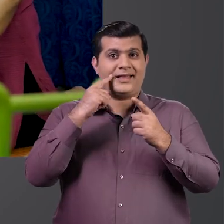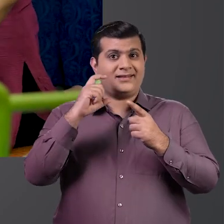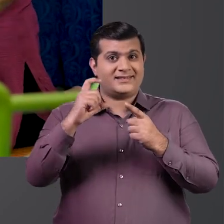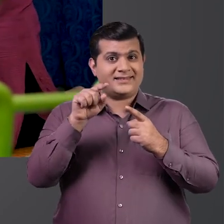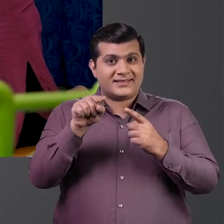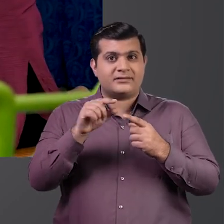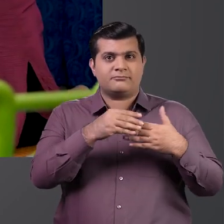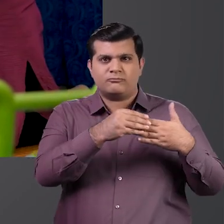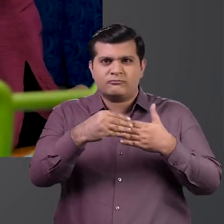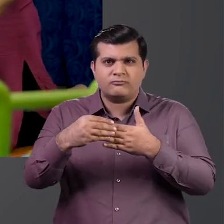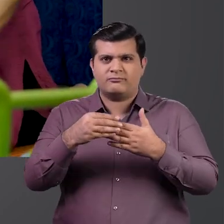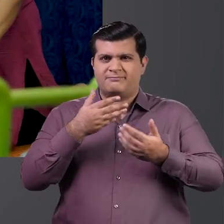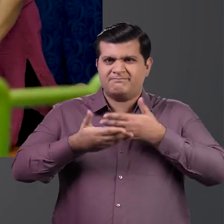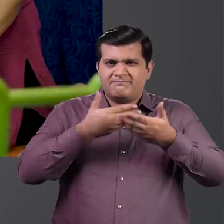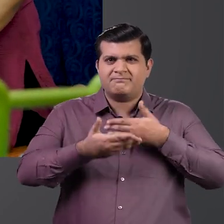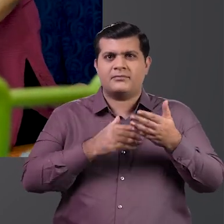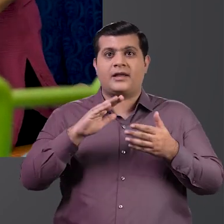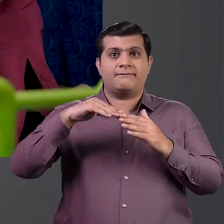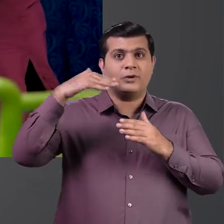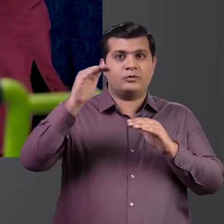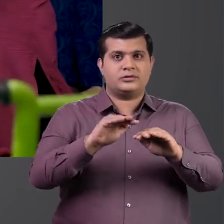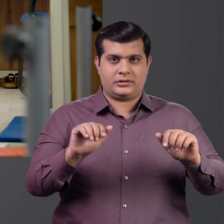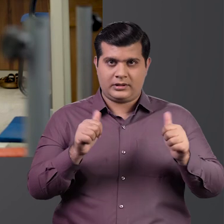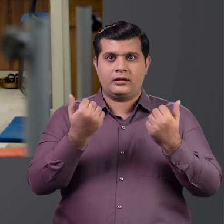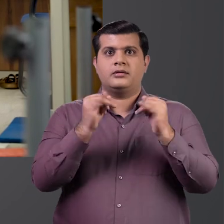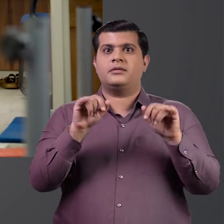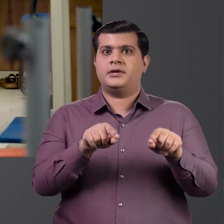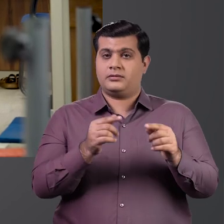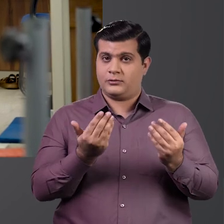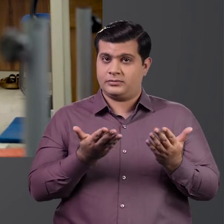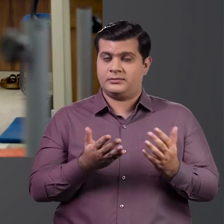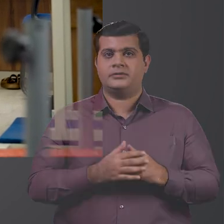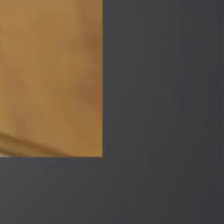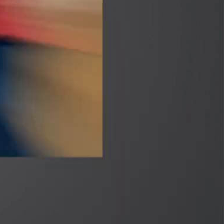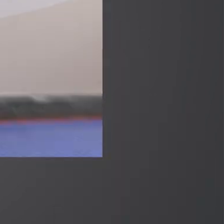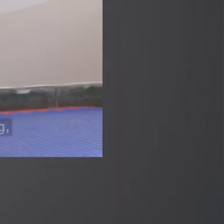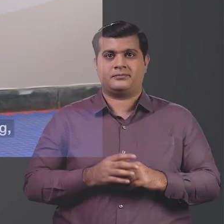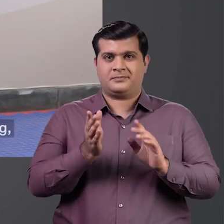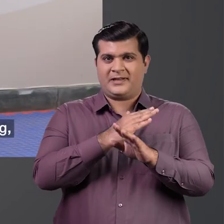CDEIC में उचित मार्ग दर्शन में ये बच्चे आगे चल कर आत्म निर्भर बनते हैं